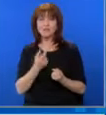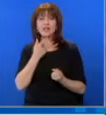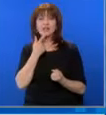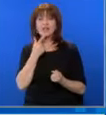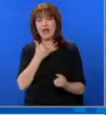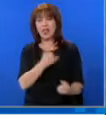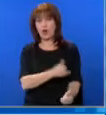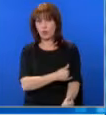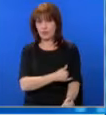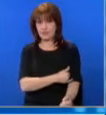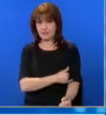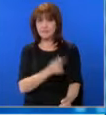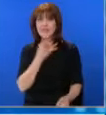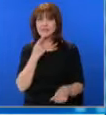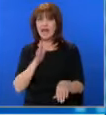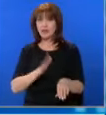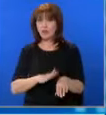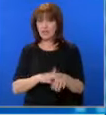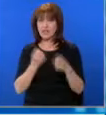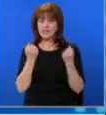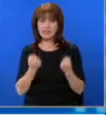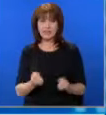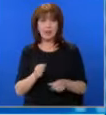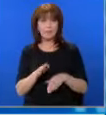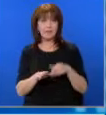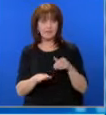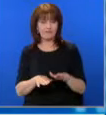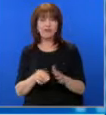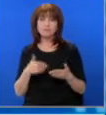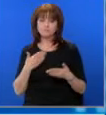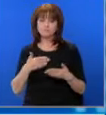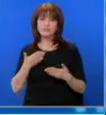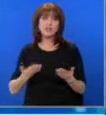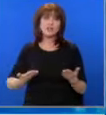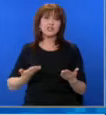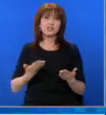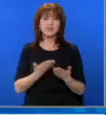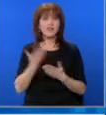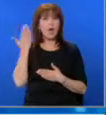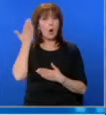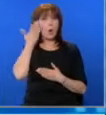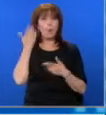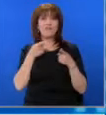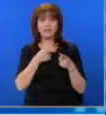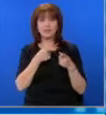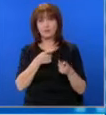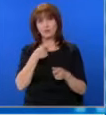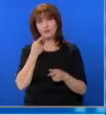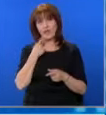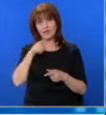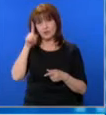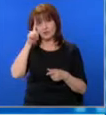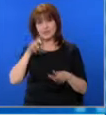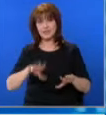притежание на наркотици. За доказаните тежки престъпления предстои срещу бизнесмена да бъде внасен обвинителен акт. Това същиха от Софийската